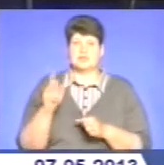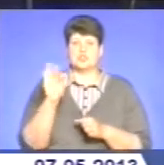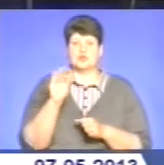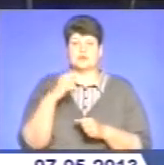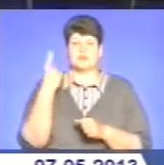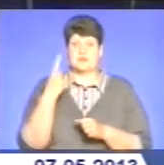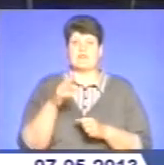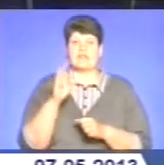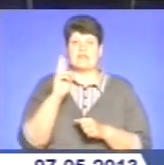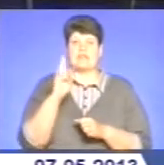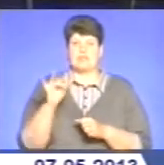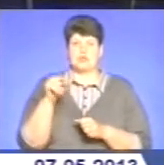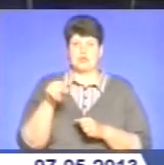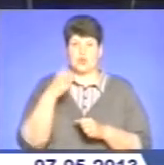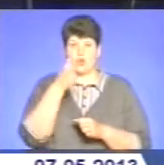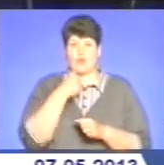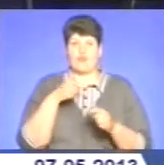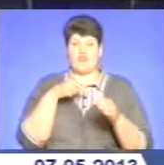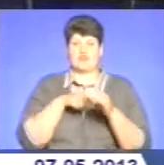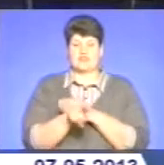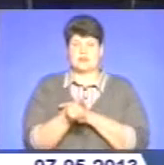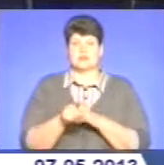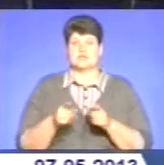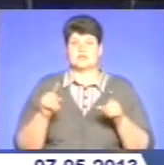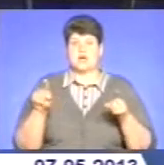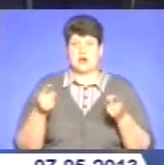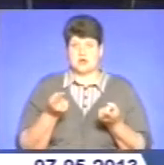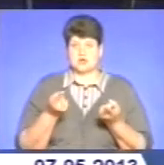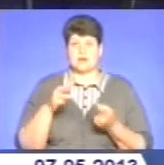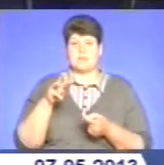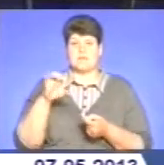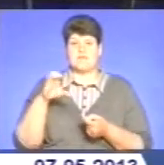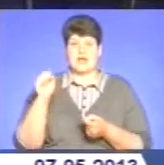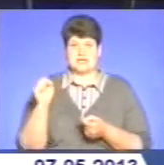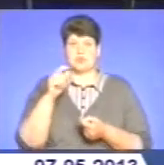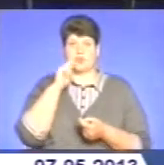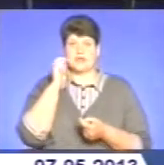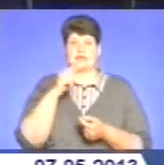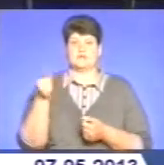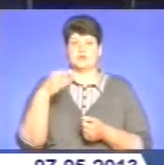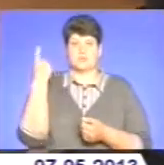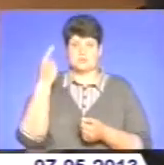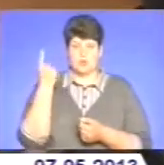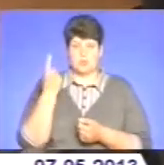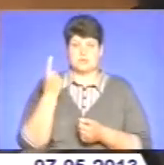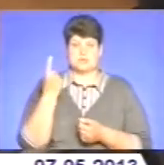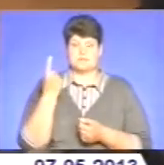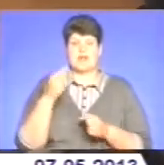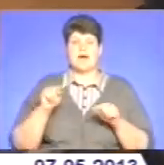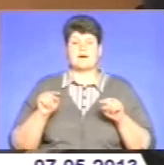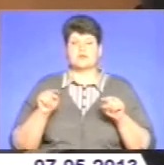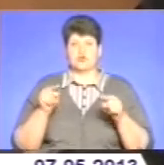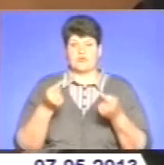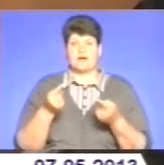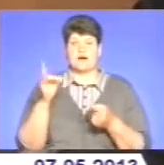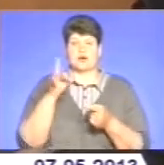року втік з-під варти. Сюжет – сектору зв'язків з громадськістю УМВС України в Тернопільській області. Арештованого районним